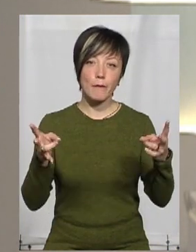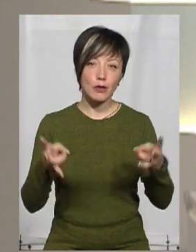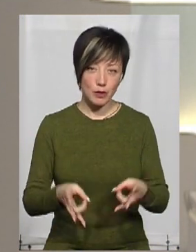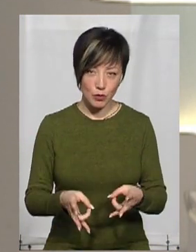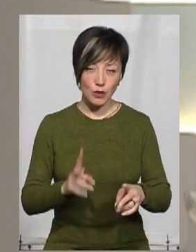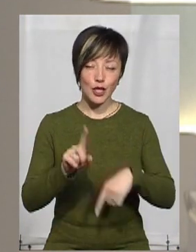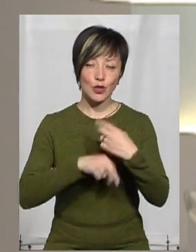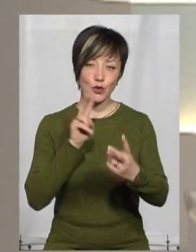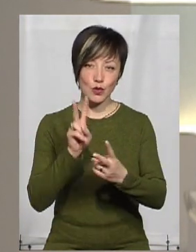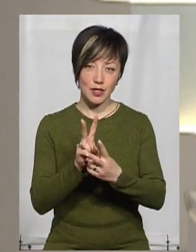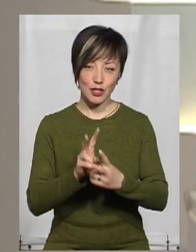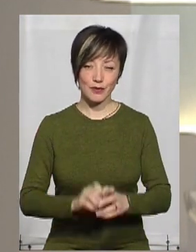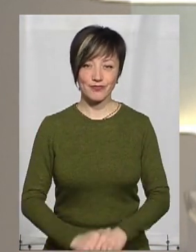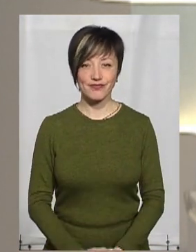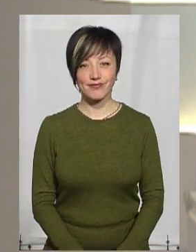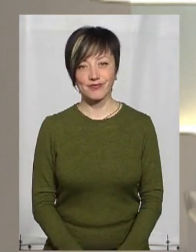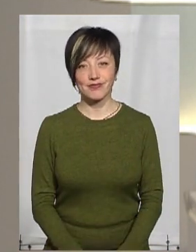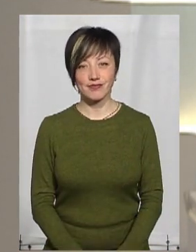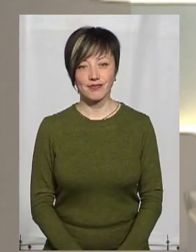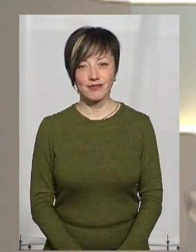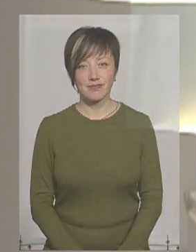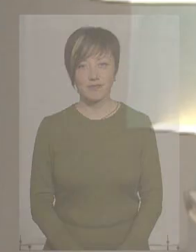До зустрічі у наступній темі дня.